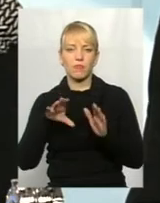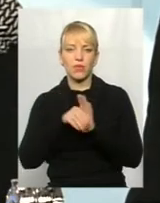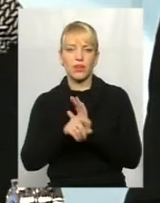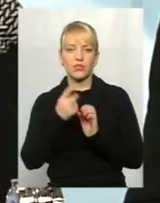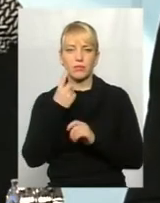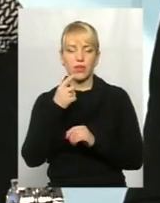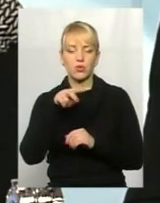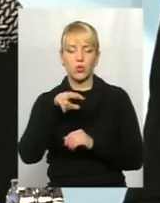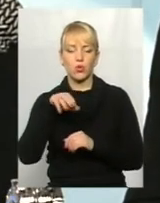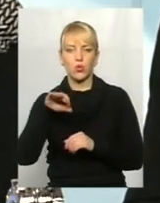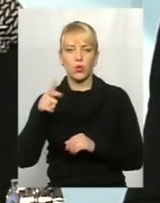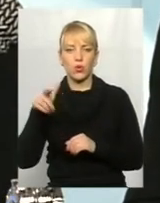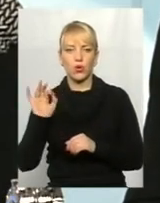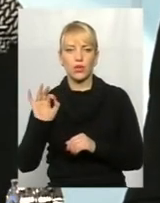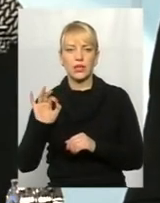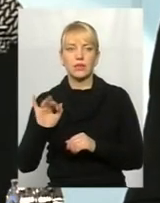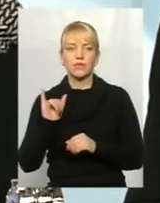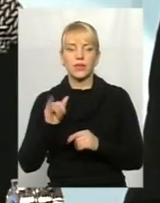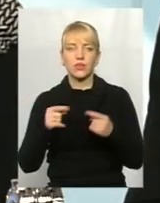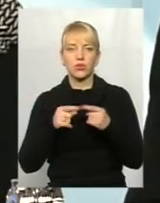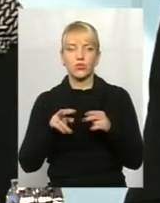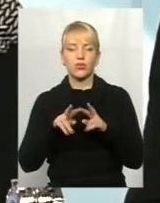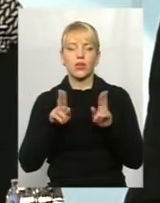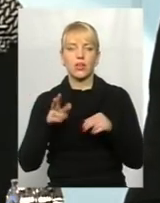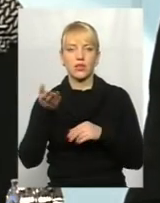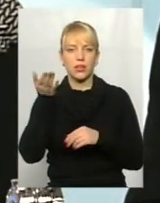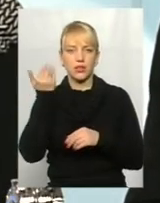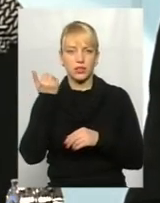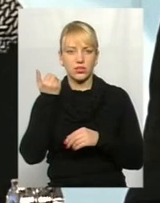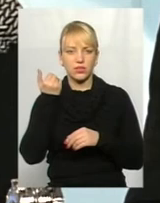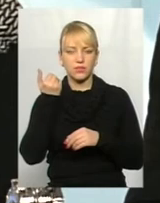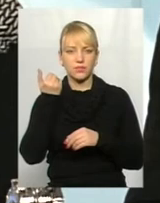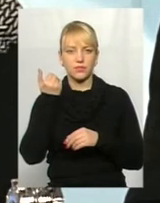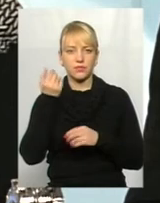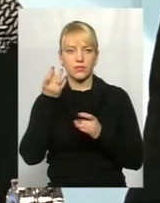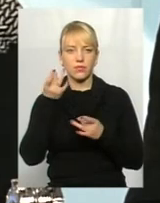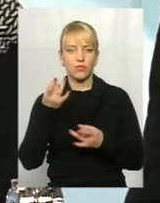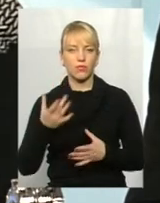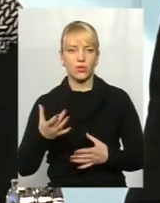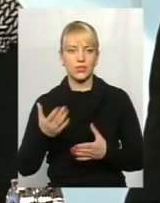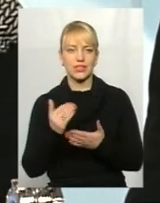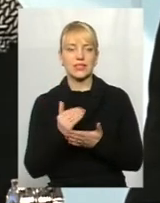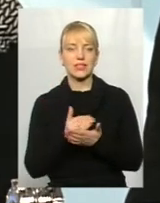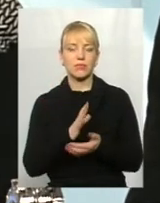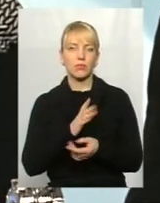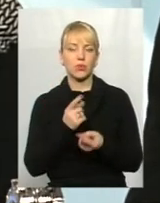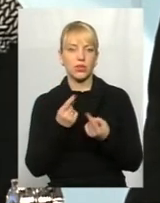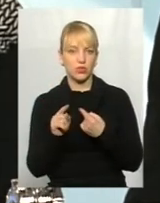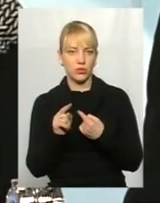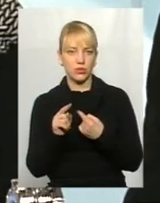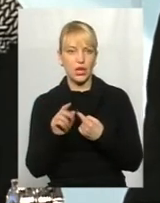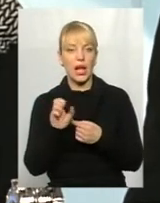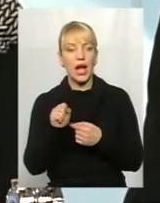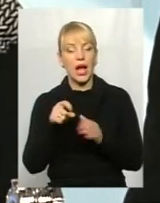І точно так, як і раніше, просто система трошки інша буде. А